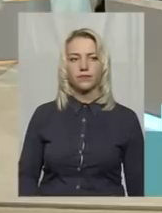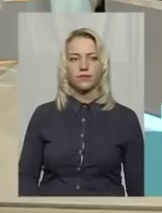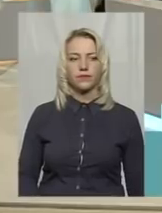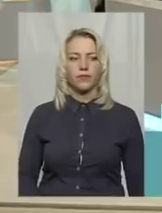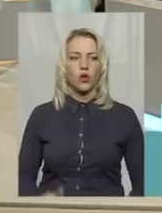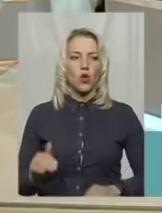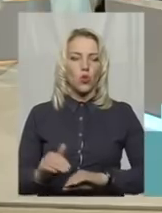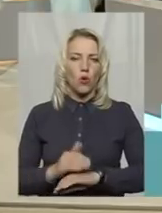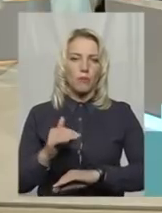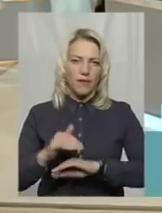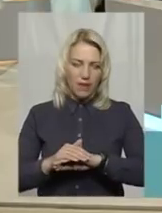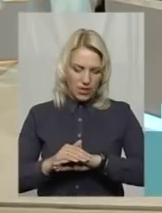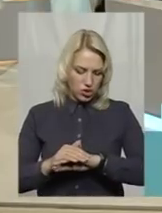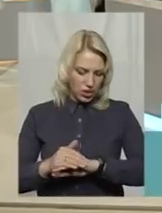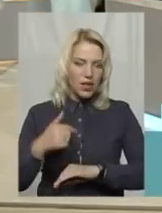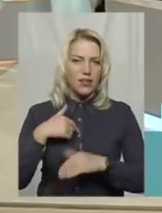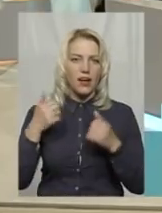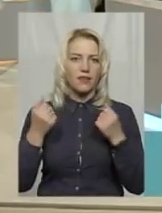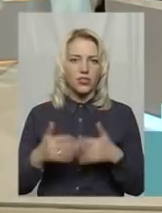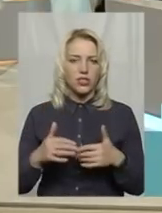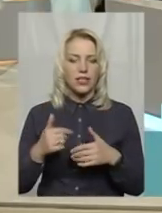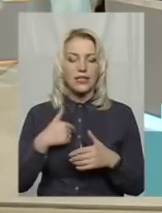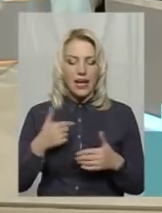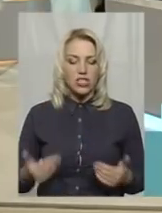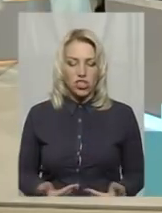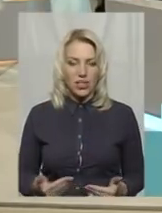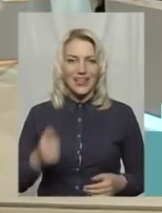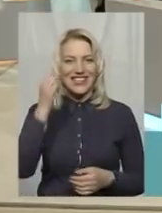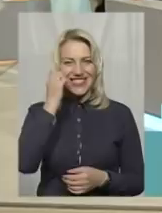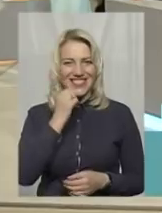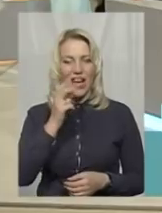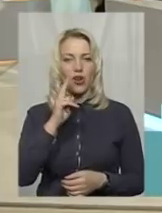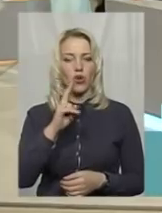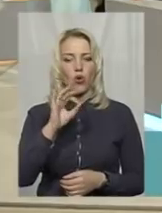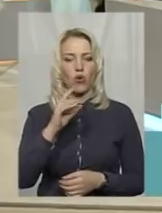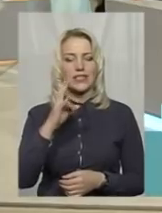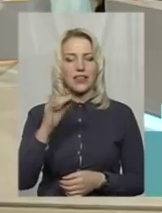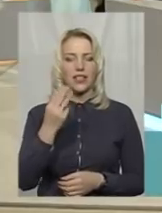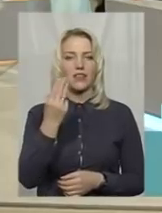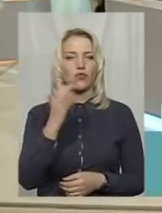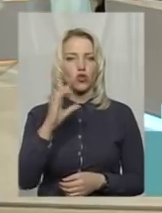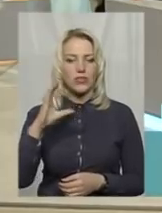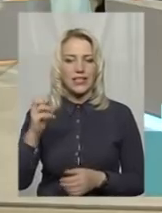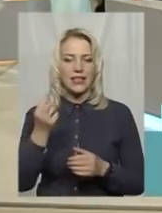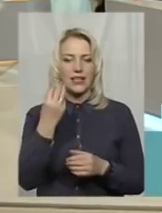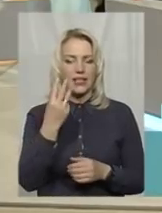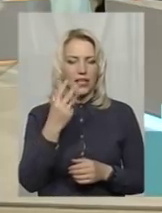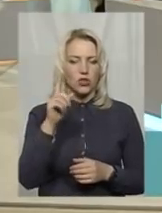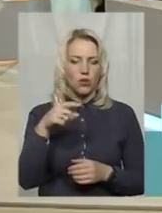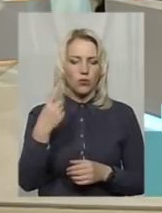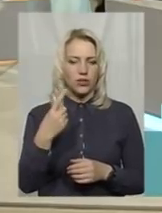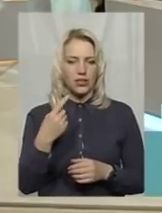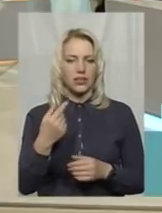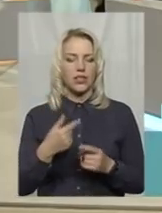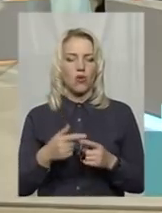Добрий вечір. Я житель Катаран Константинівського, це 12-й, 3-й, у мене іде газова